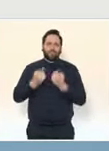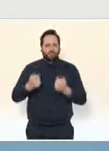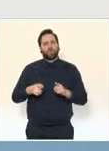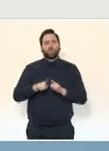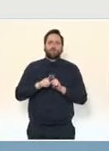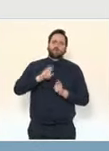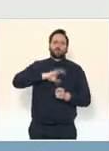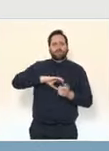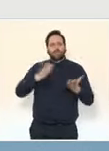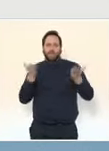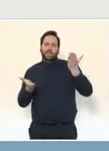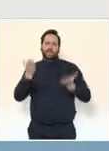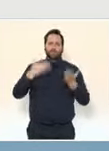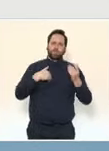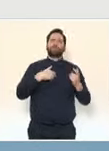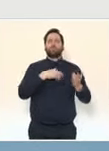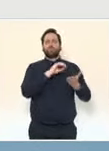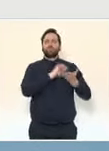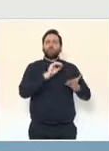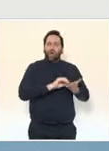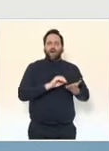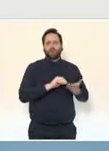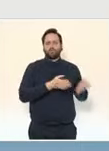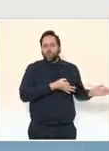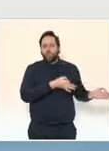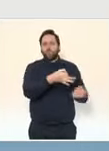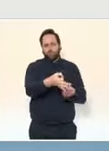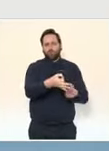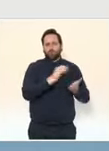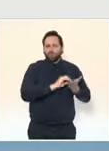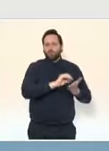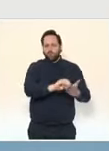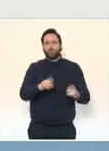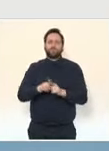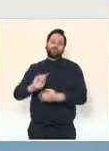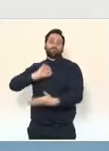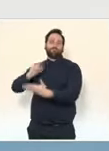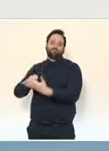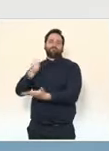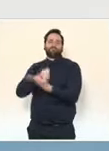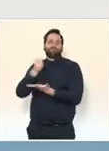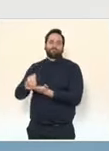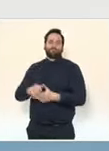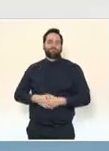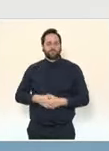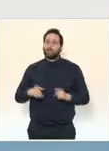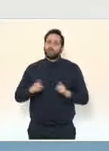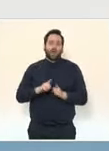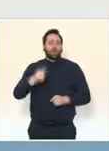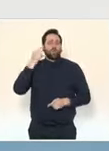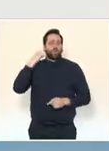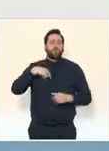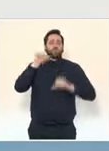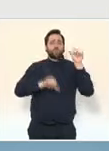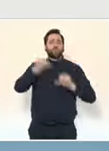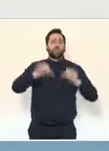contrôle terminal. Il en va de même pour ceux qui présentent des concours comme les élèves des classes préparatoires qui présenteront